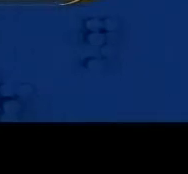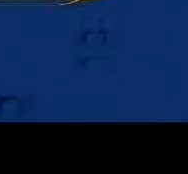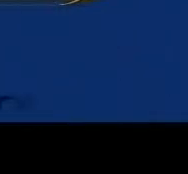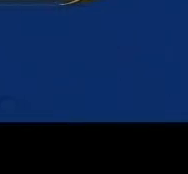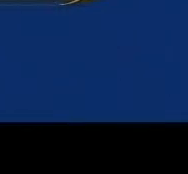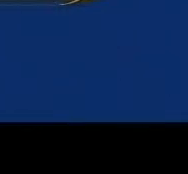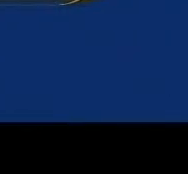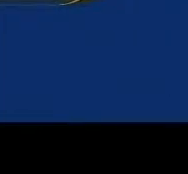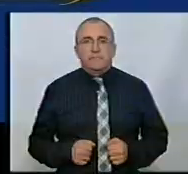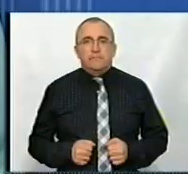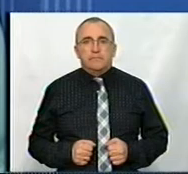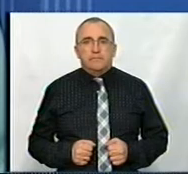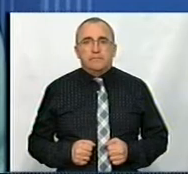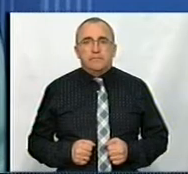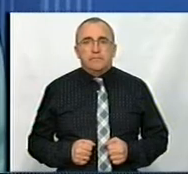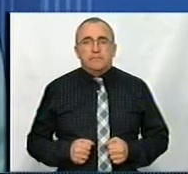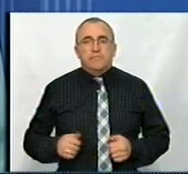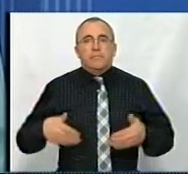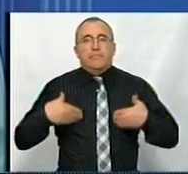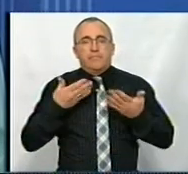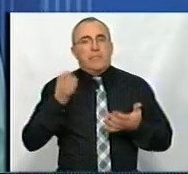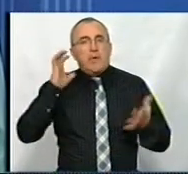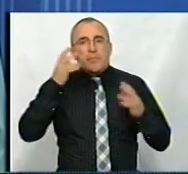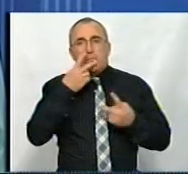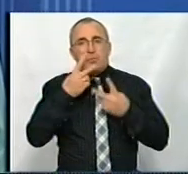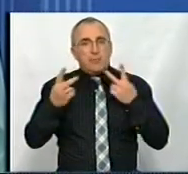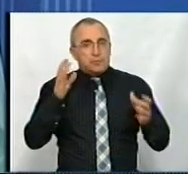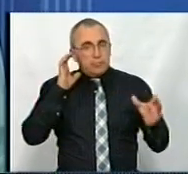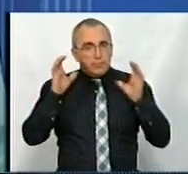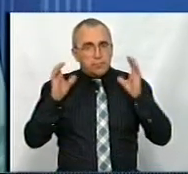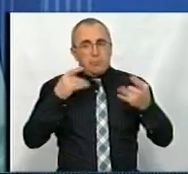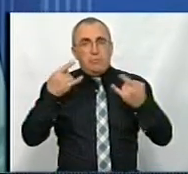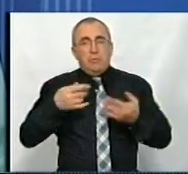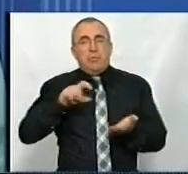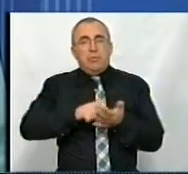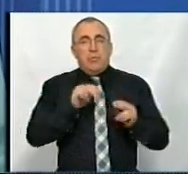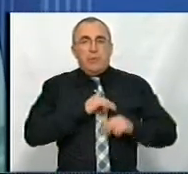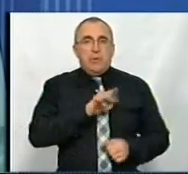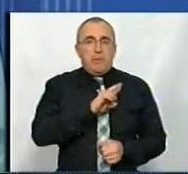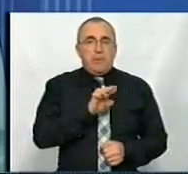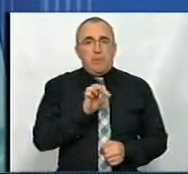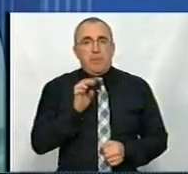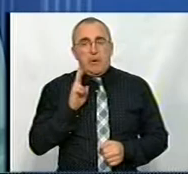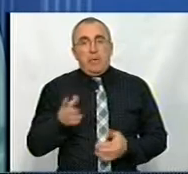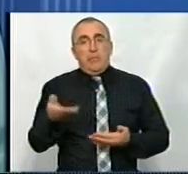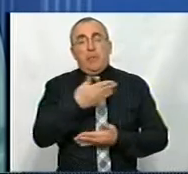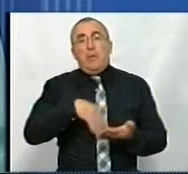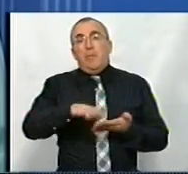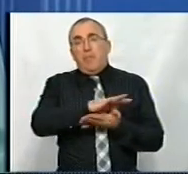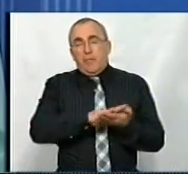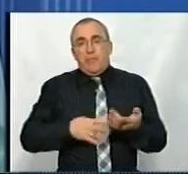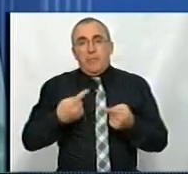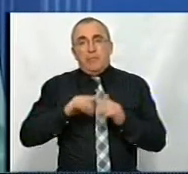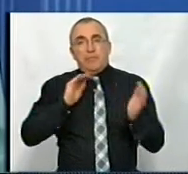Музика Вітання радіослухачам і телеглядачам. У студії працює Яна Бабак і ми продовжуємо